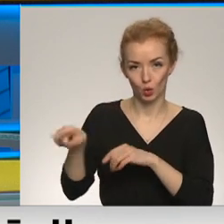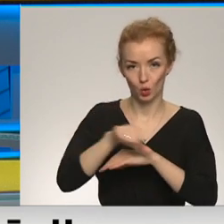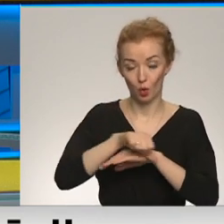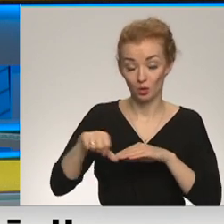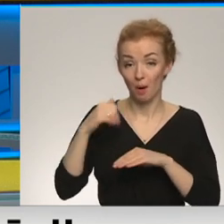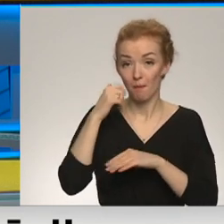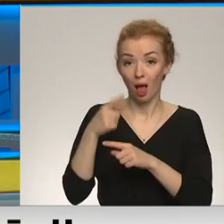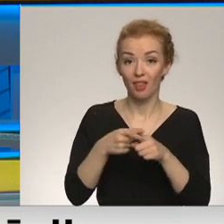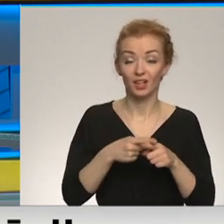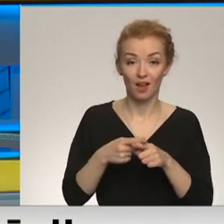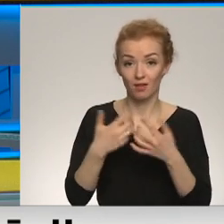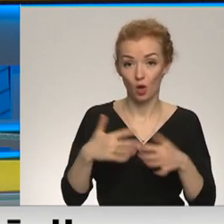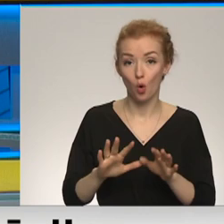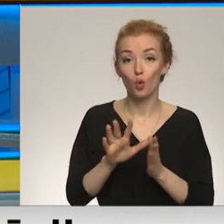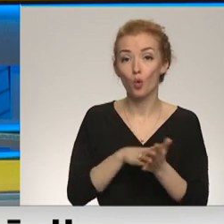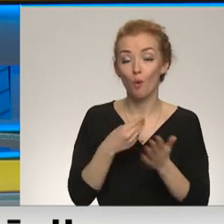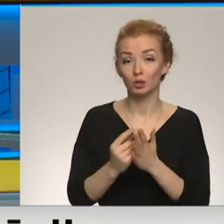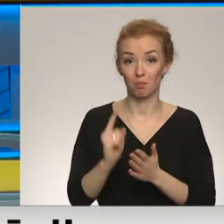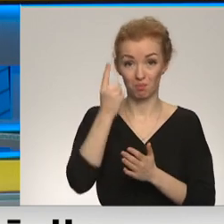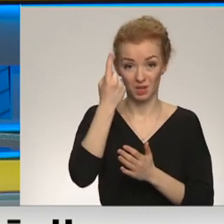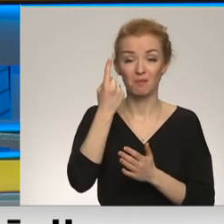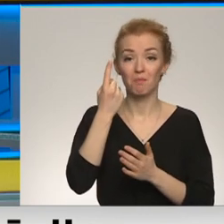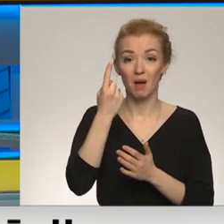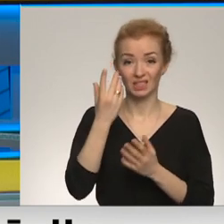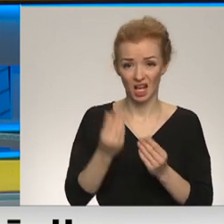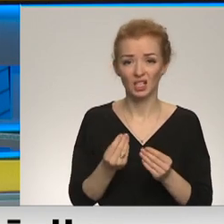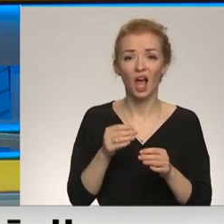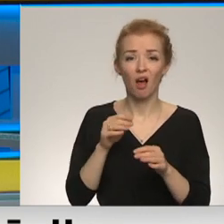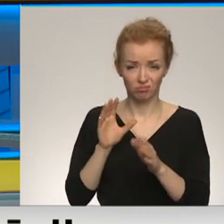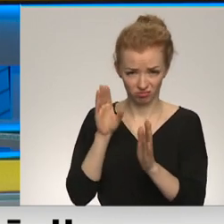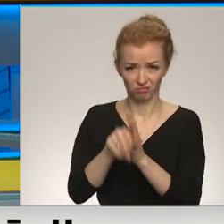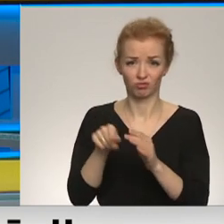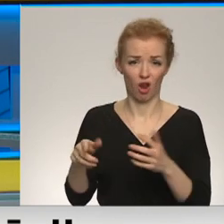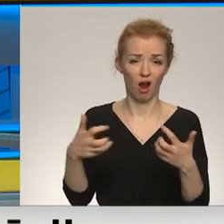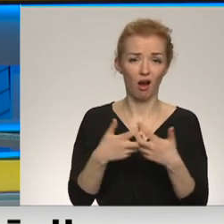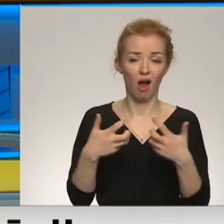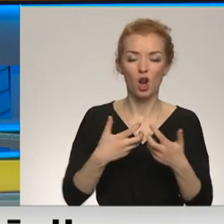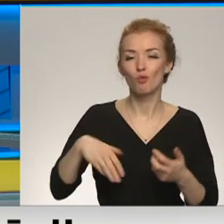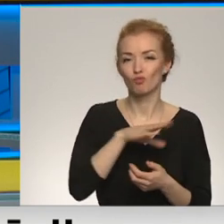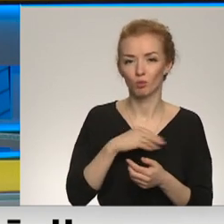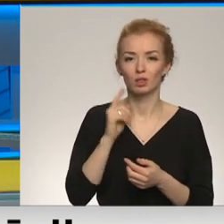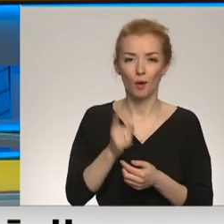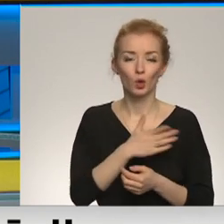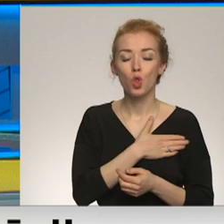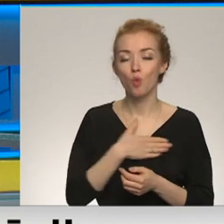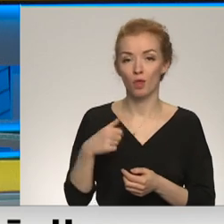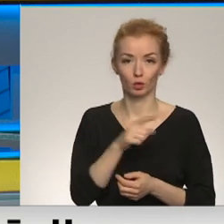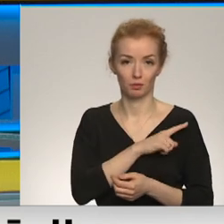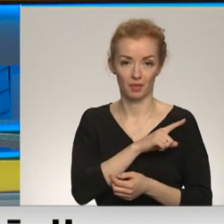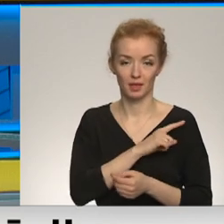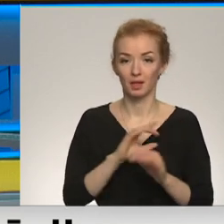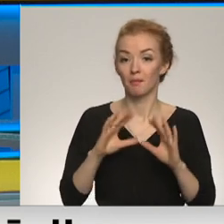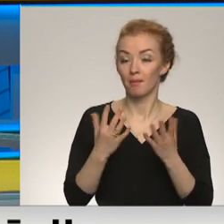Baltkrievija de facto jau kopš pirmās dienas piedalās šajā kārā Krievijas pusē. Līdz ar to mums jābūt pietiekoši uzmanīgiem.